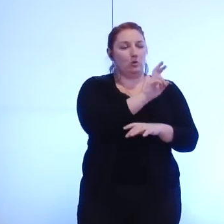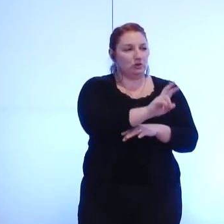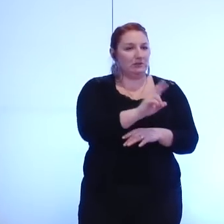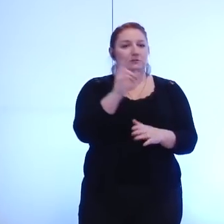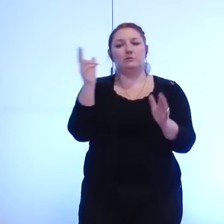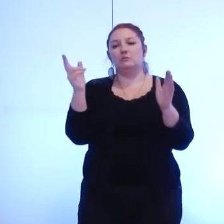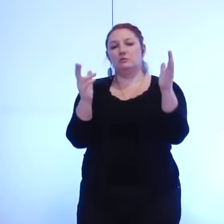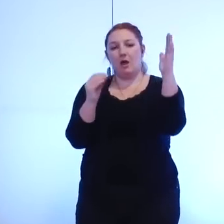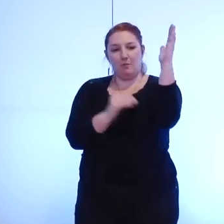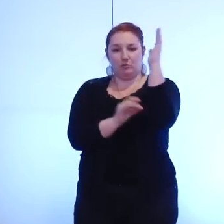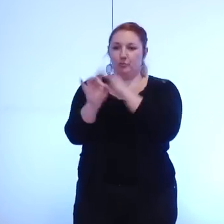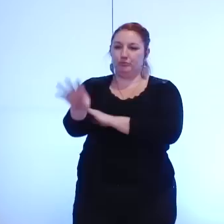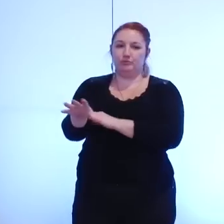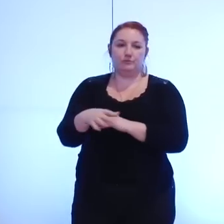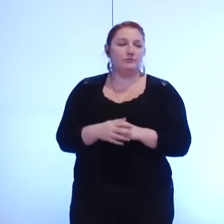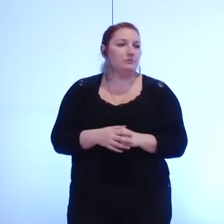amendement est donc repoussé